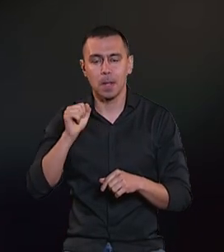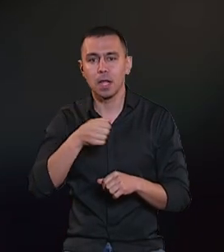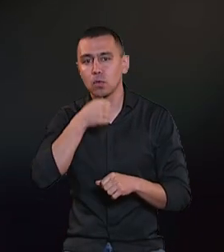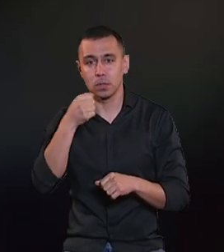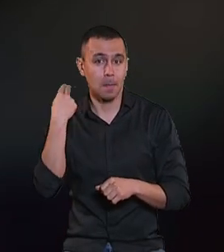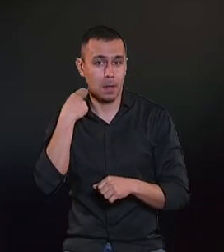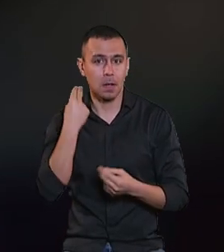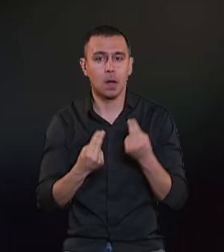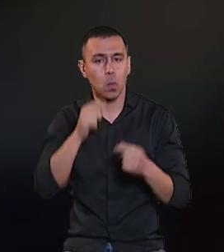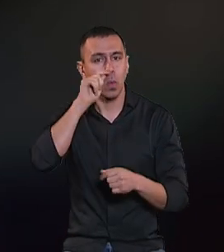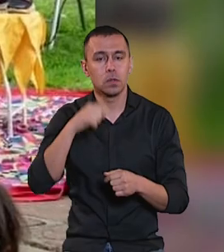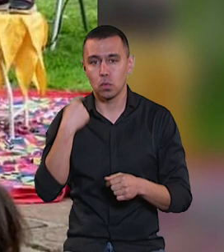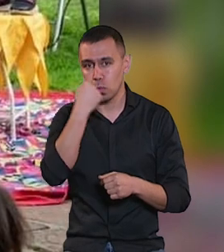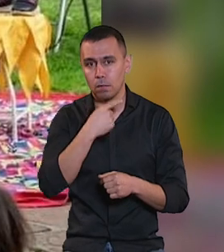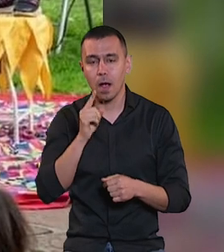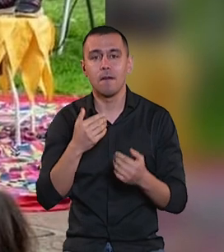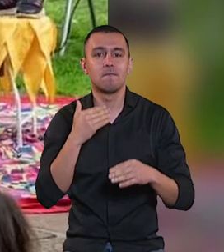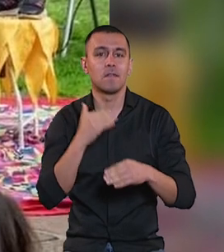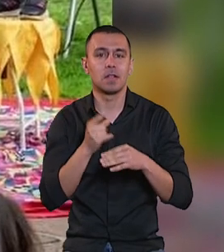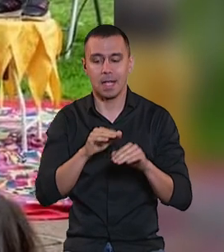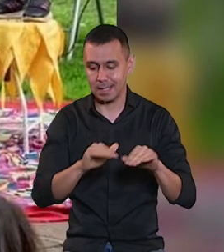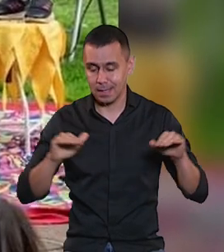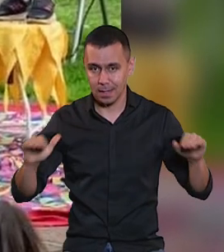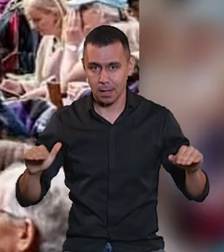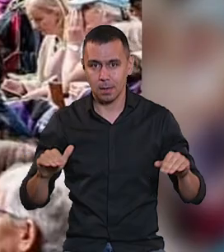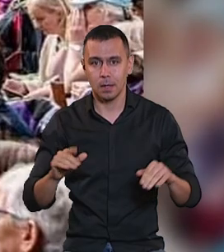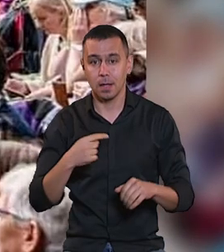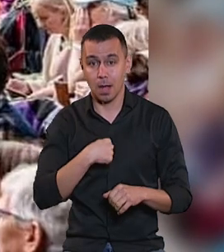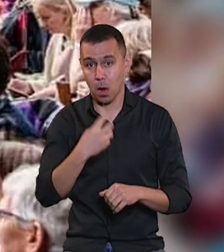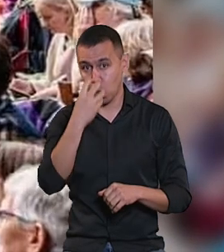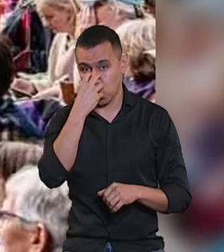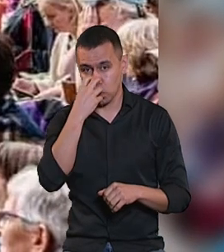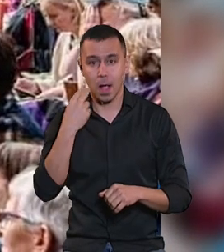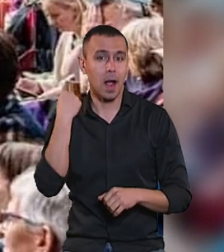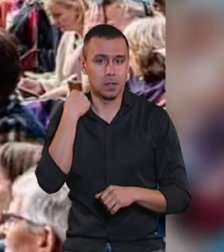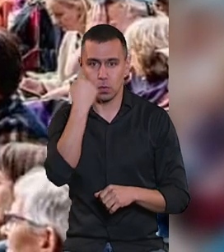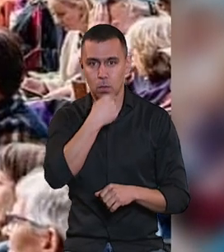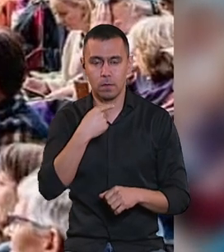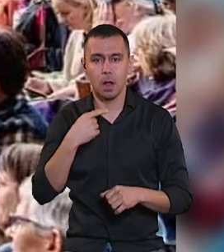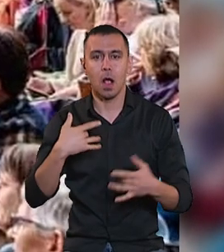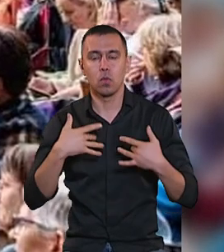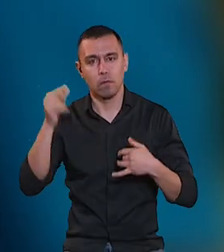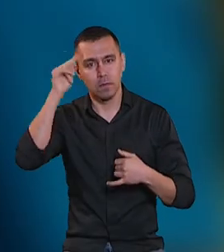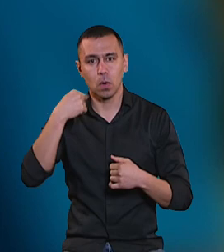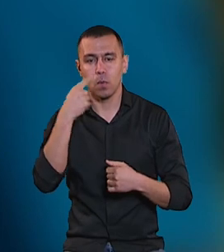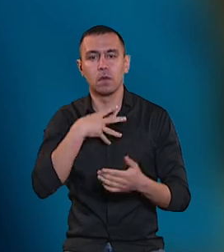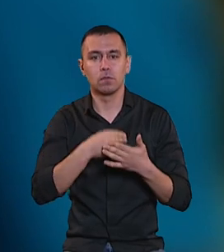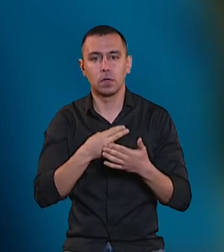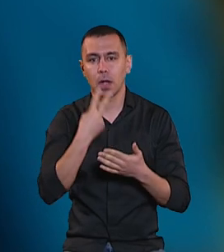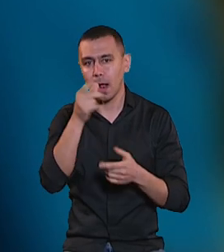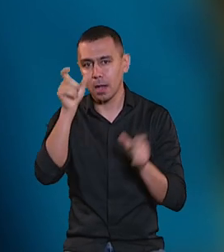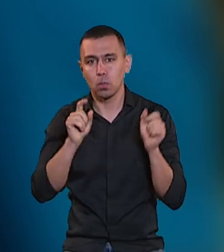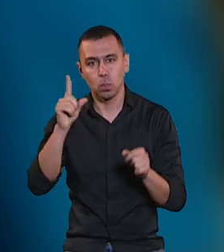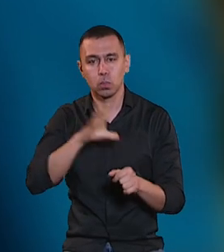британців грав українською мовою, а виставу для маленьких глядачів «Я клоун» – англійською. Актор вивчає мову своїх глядачів, аби бути